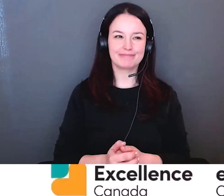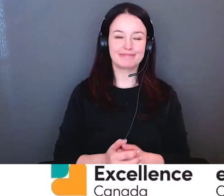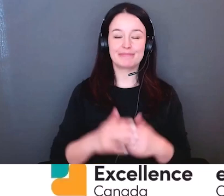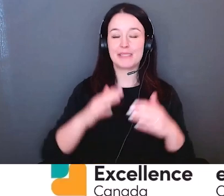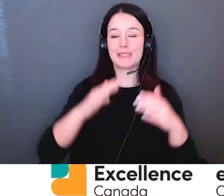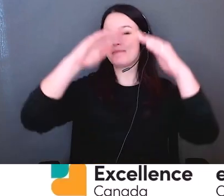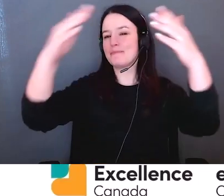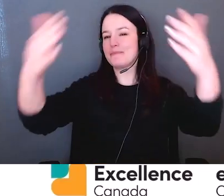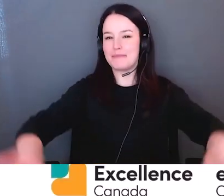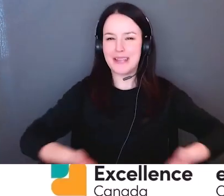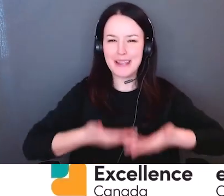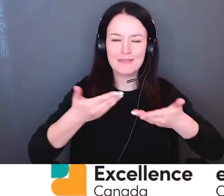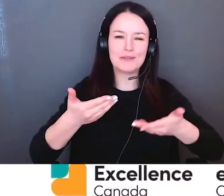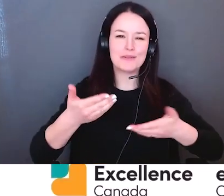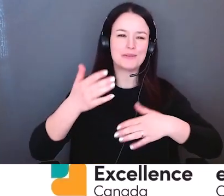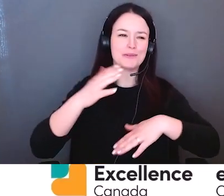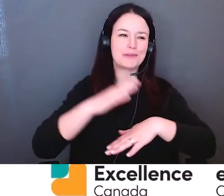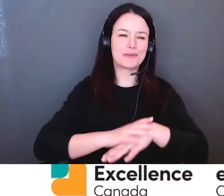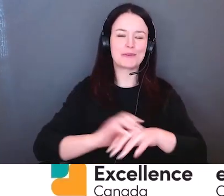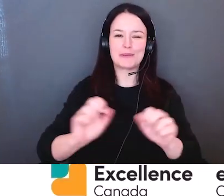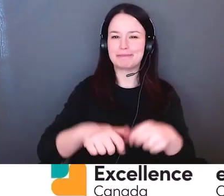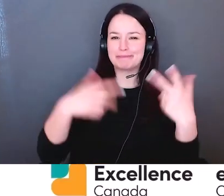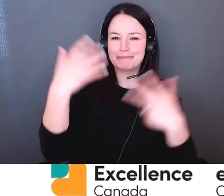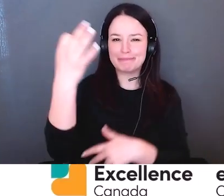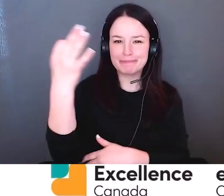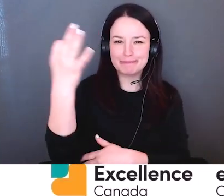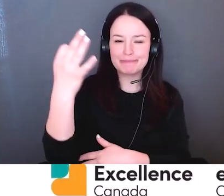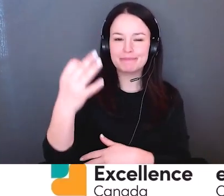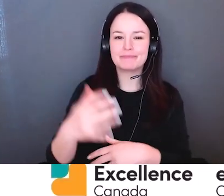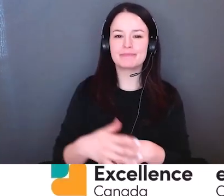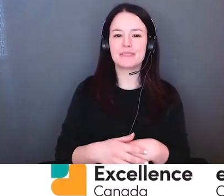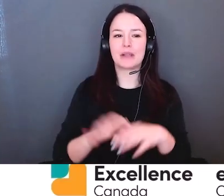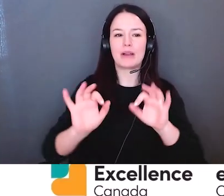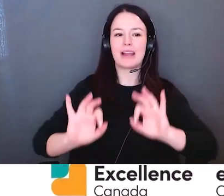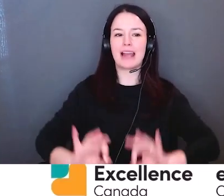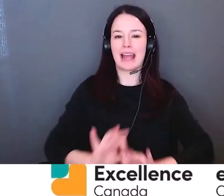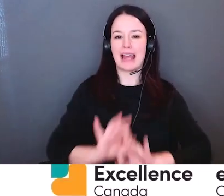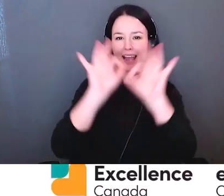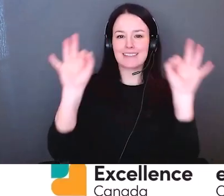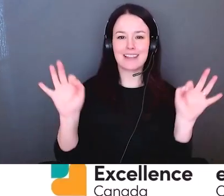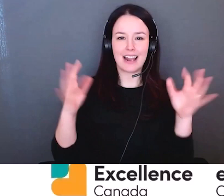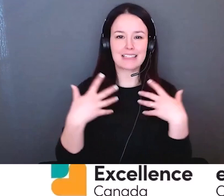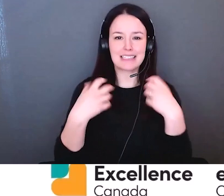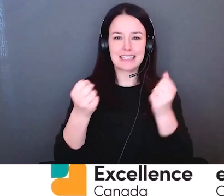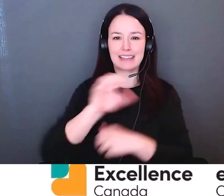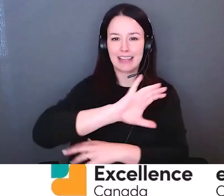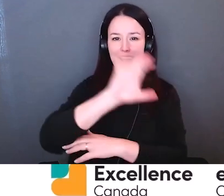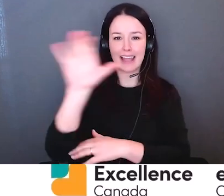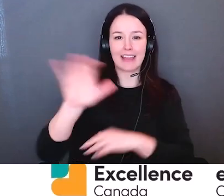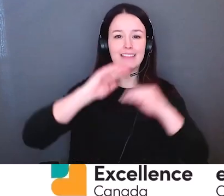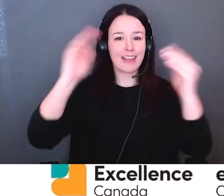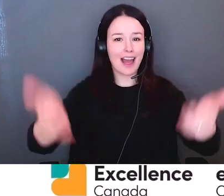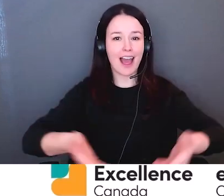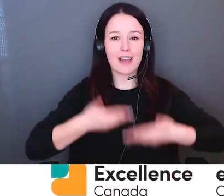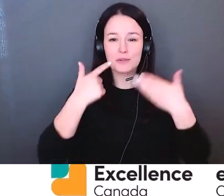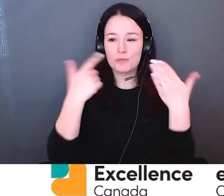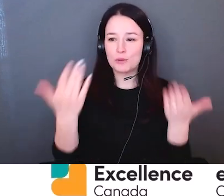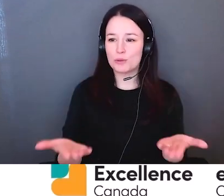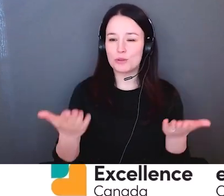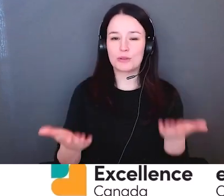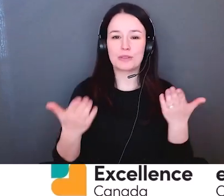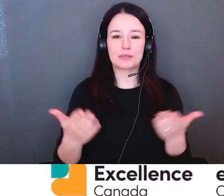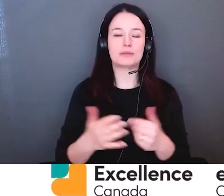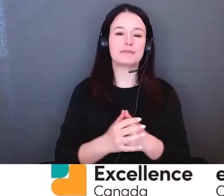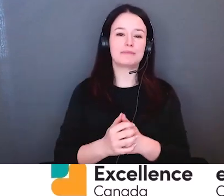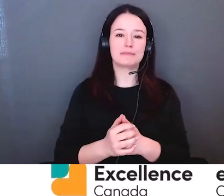Nous allons patienter encore environ 30 secondes pour permettre aux uns et aux autres de se joindre